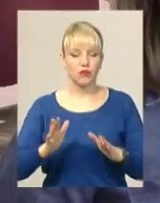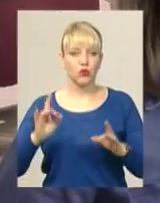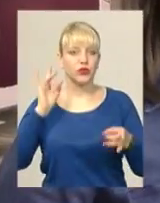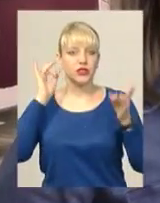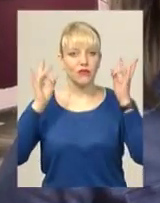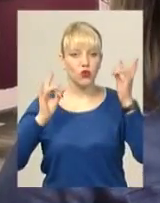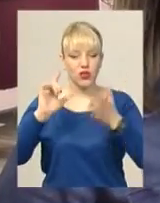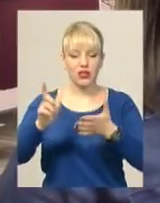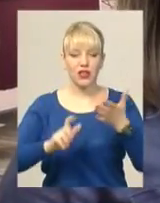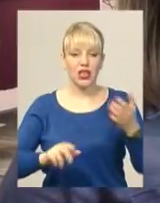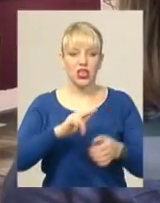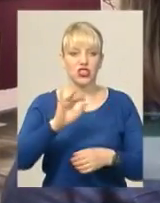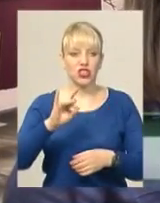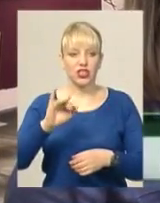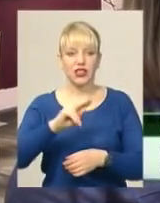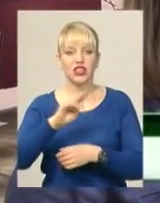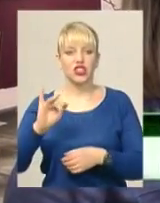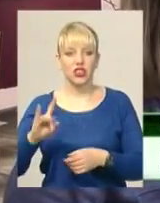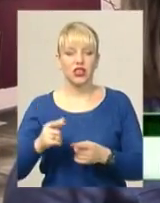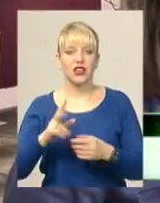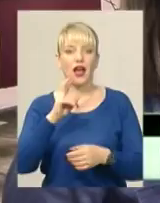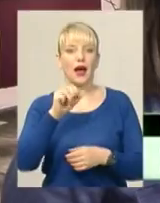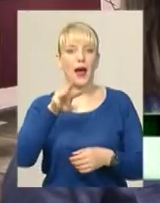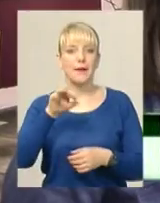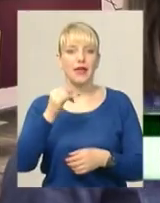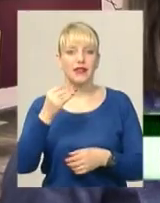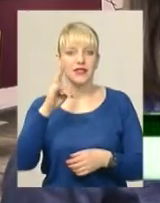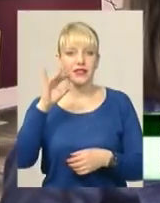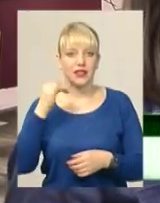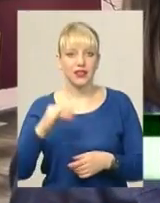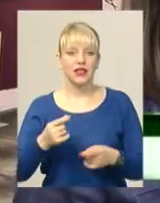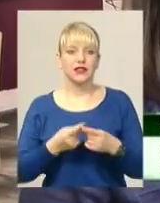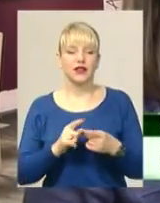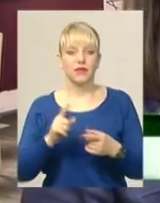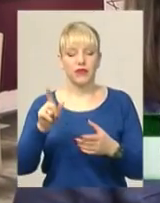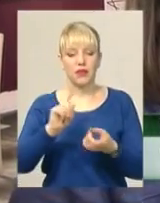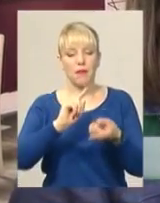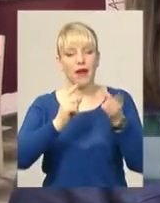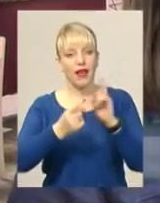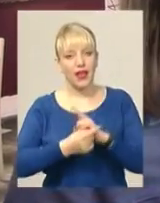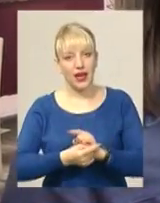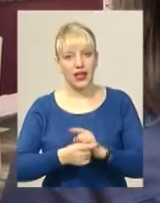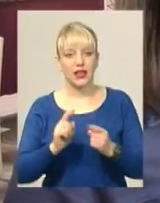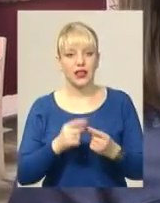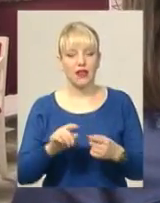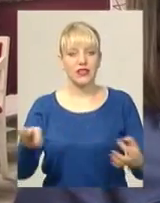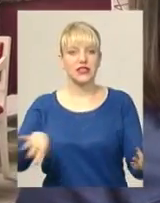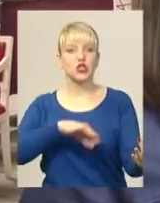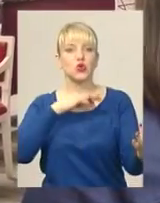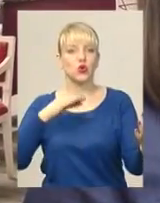«Чигирине-Чигирине» Віктора Камінського, до речі, Віктор Камінський переклав зі струнного